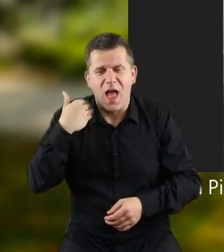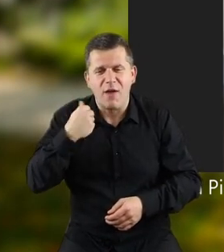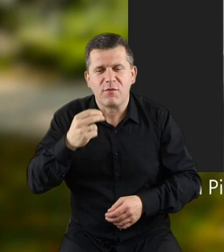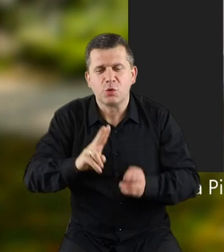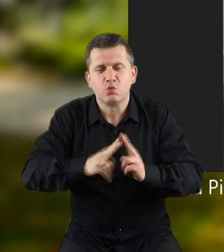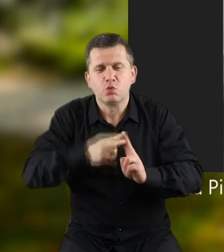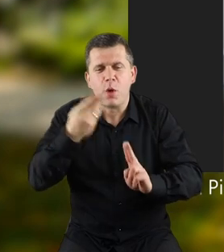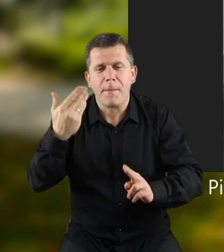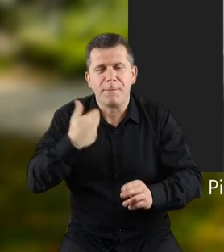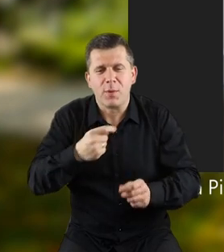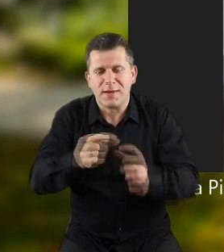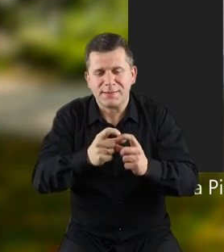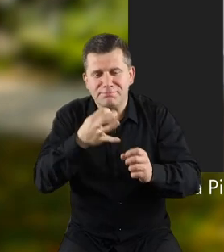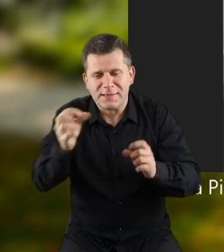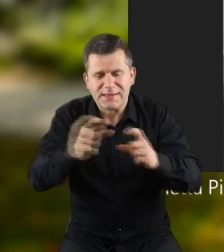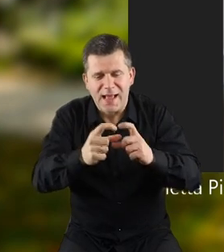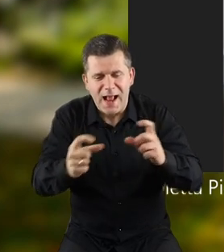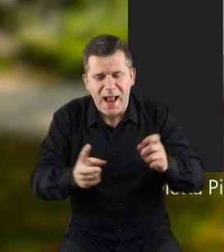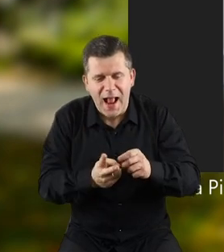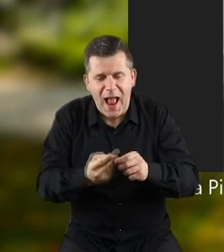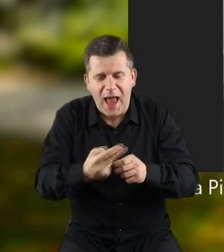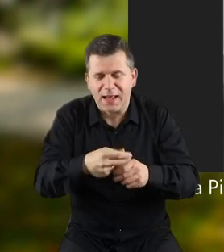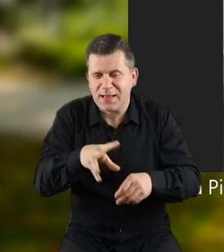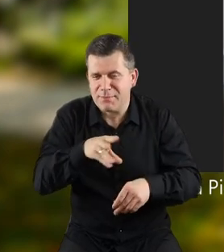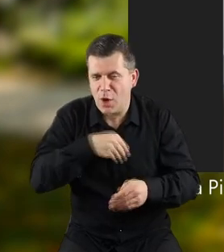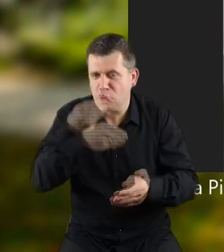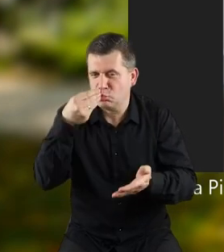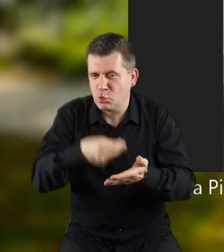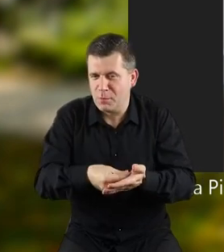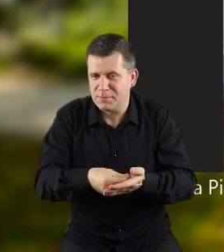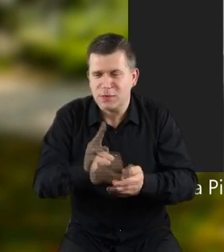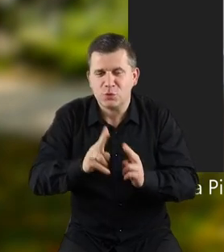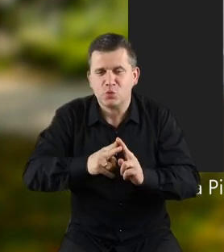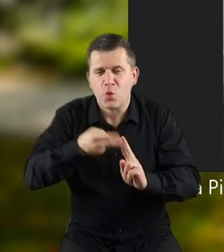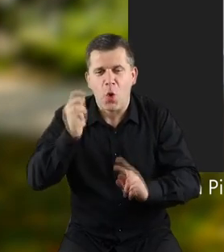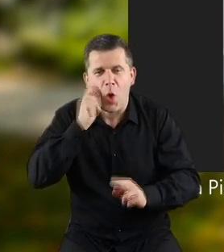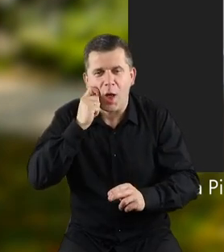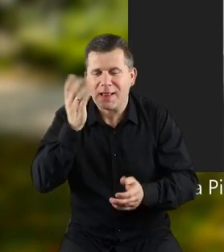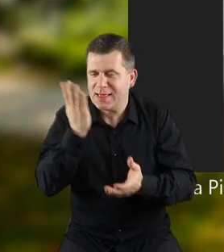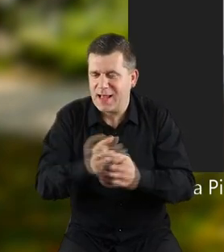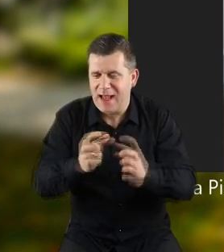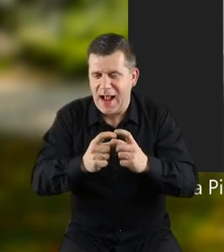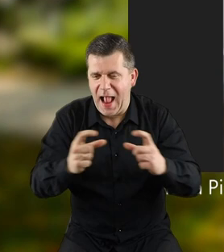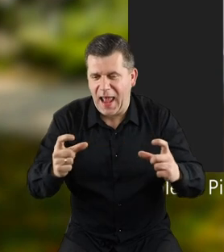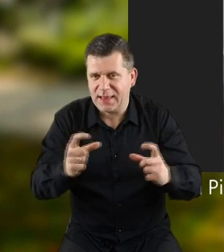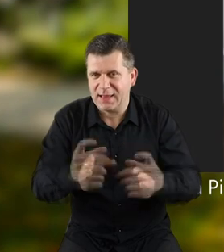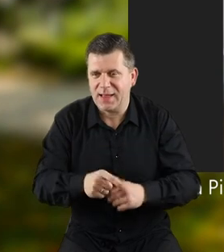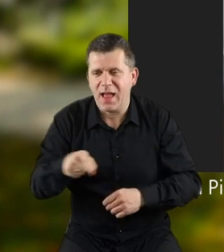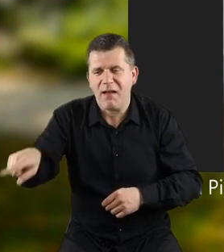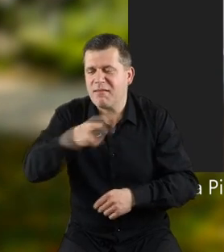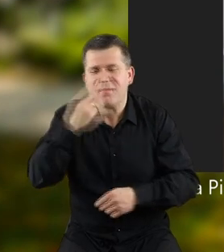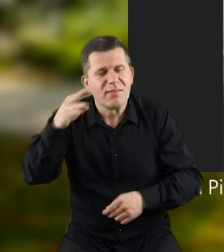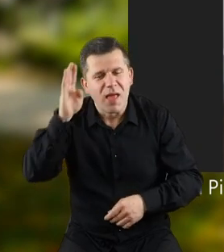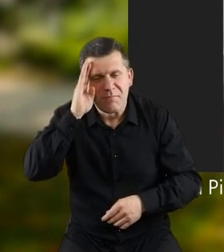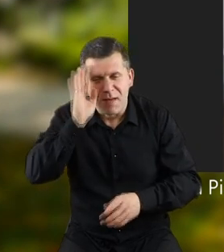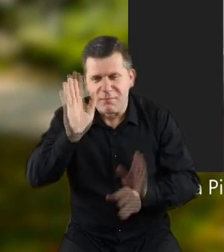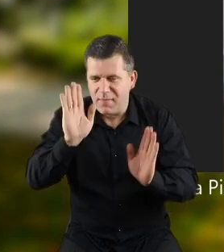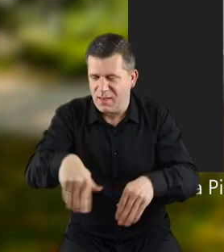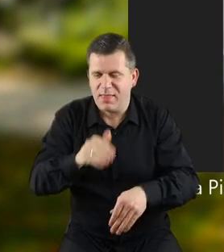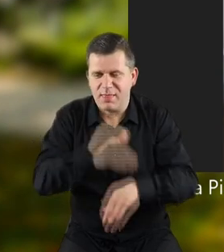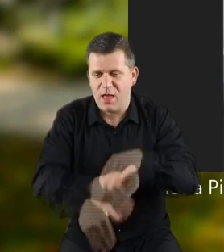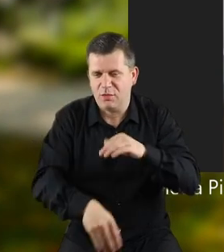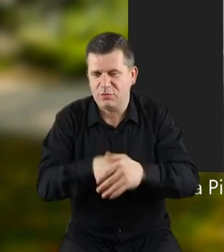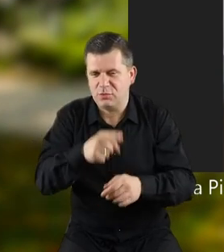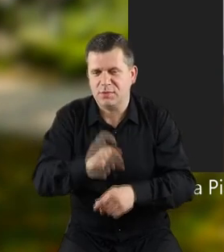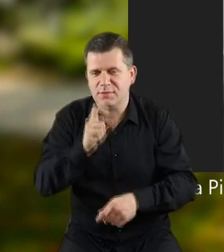czas, kiedy jeszcze słodycze były na kartki. I można było sobie kupić słodycze tylko na kartki. Och, Wy nie pamiętacie i na